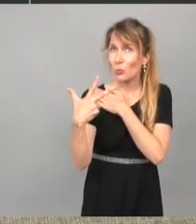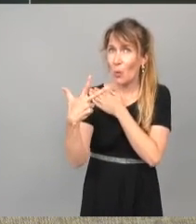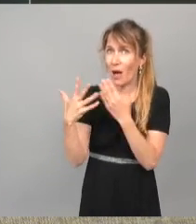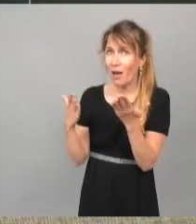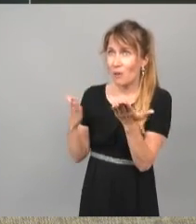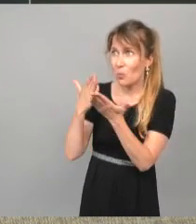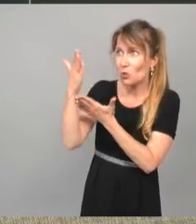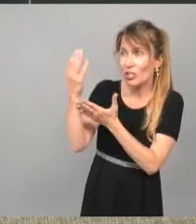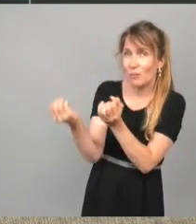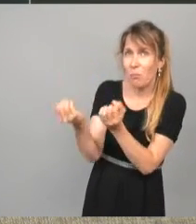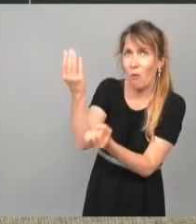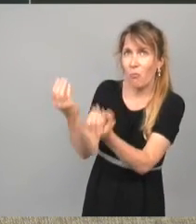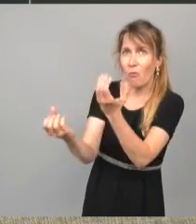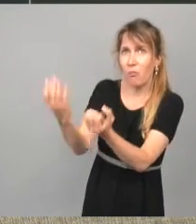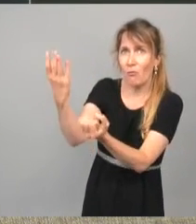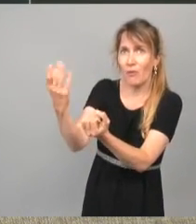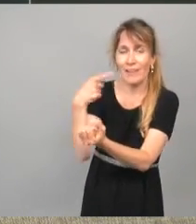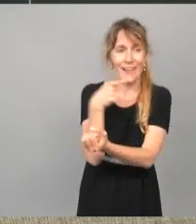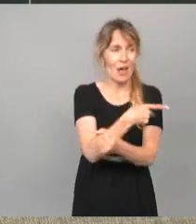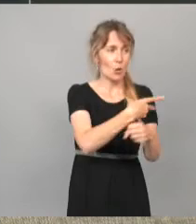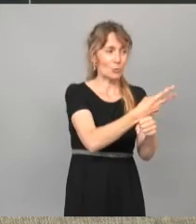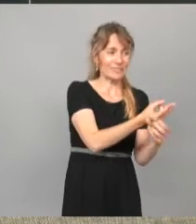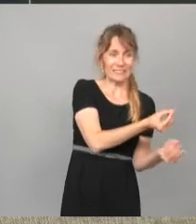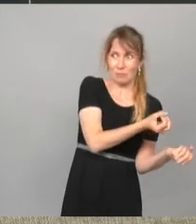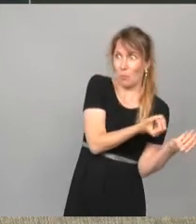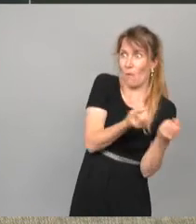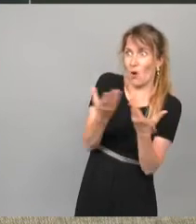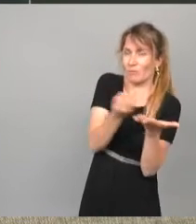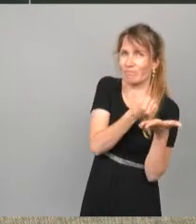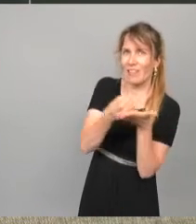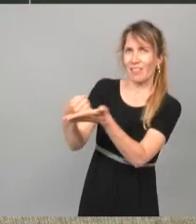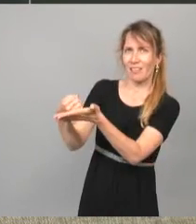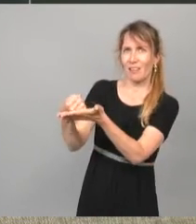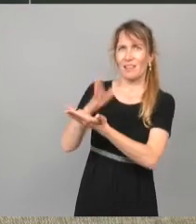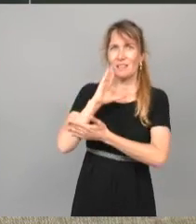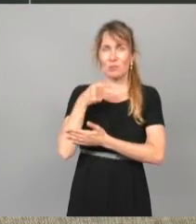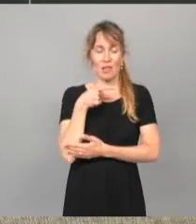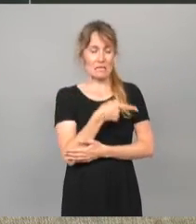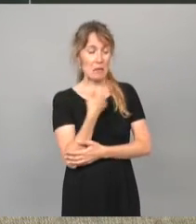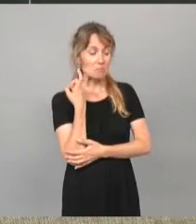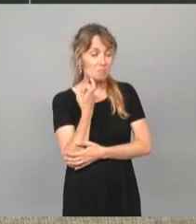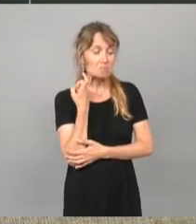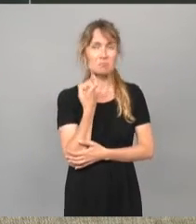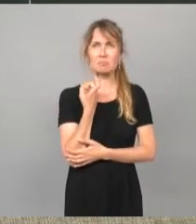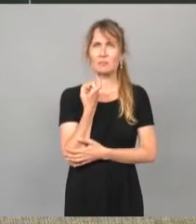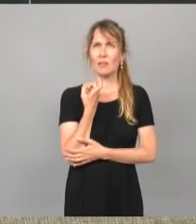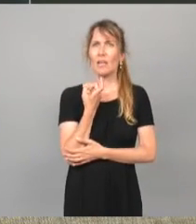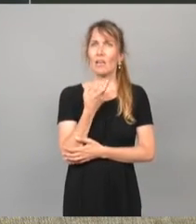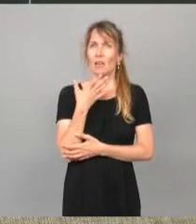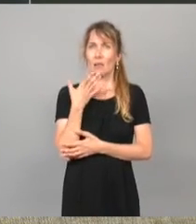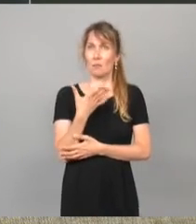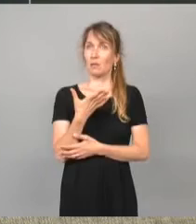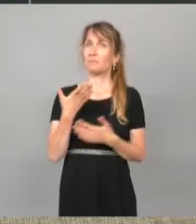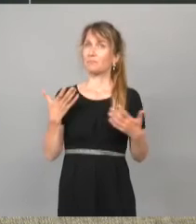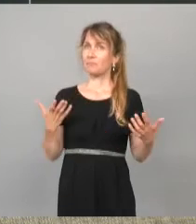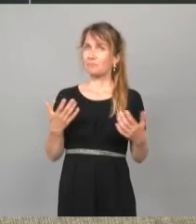cet outil, par ce fonds de concours agricole. Pourquoi on réinterroge aujourd'hui ? Mais on réinterroge de manière très large, si